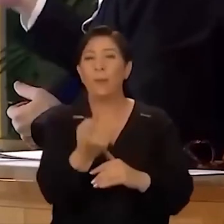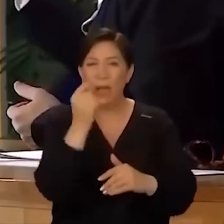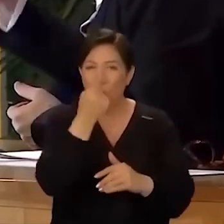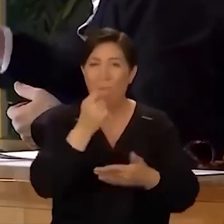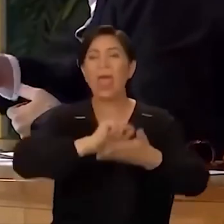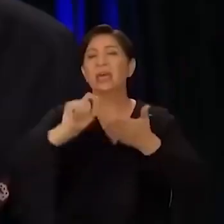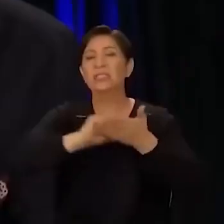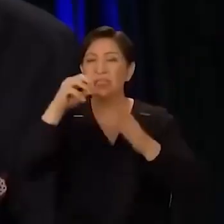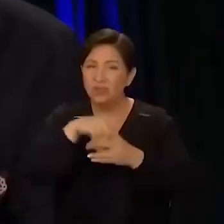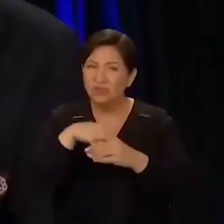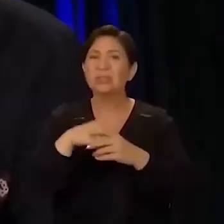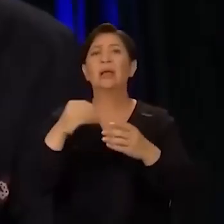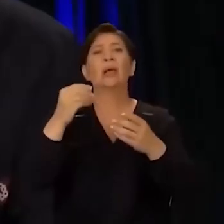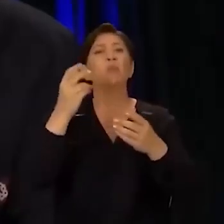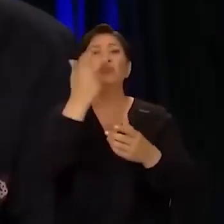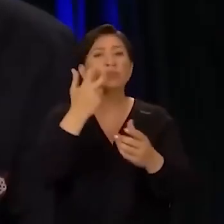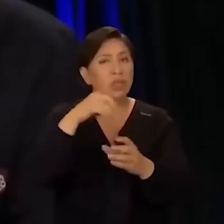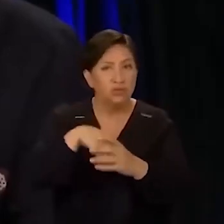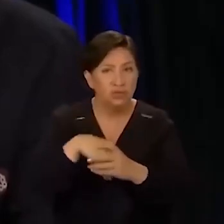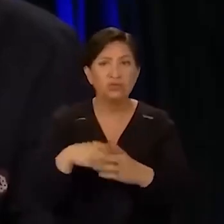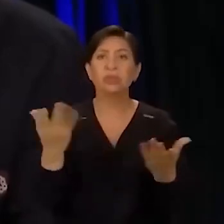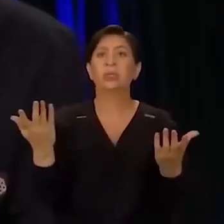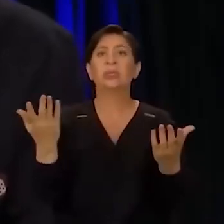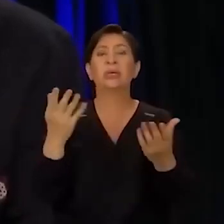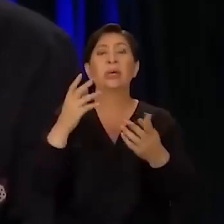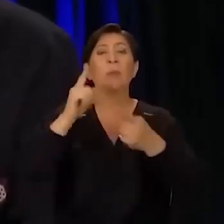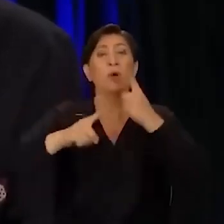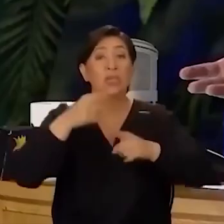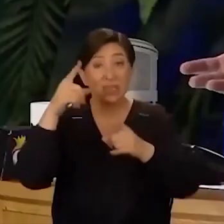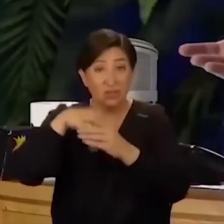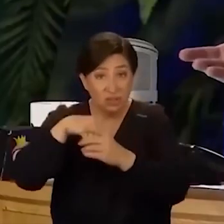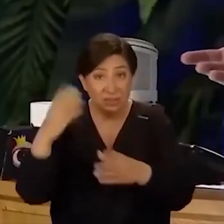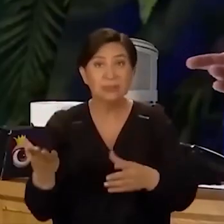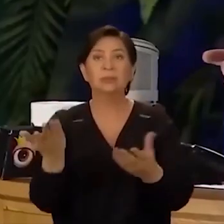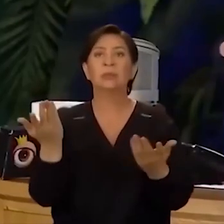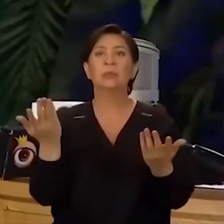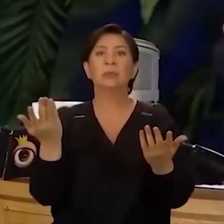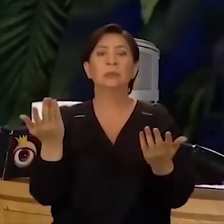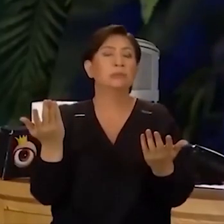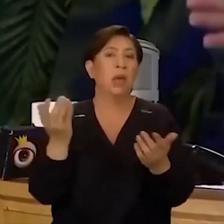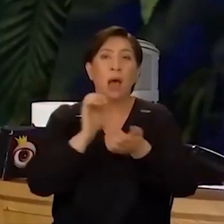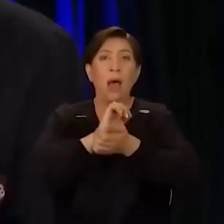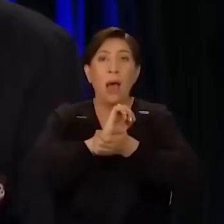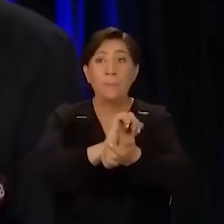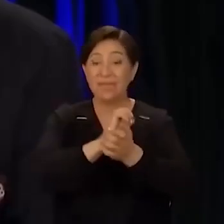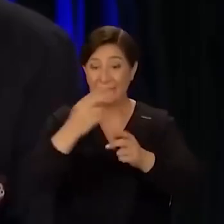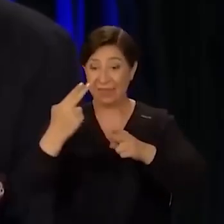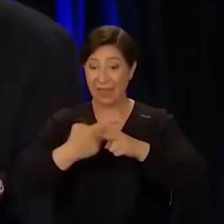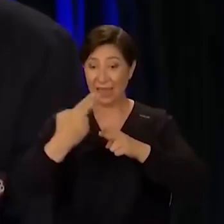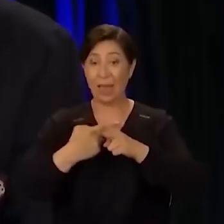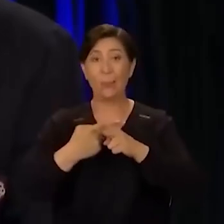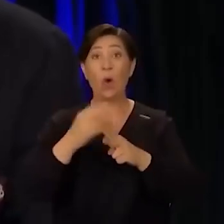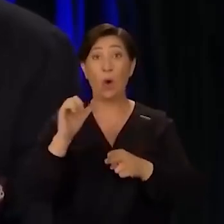Yazar için, çizer için, müzisyen için, siyaset yapan insan için hapishane deneyimi